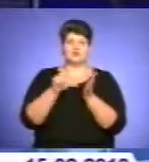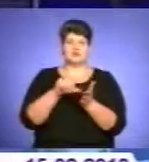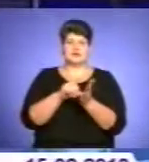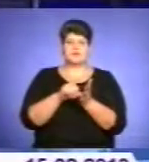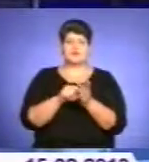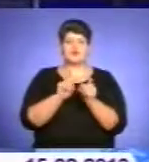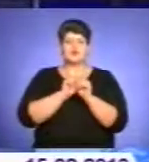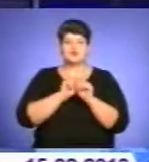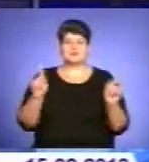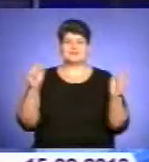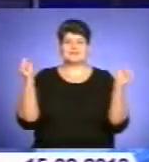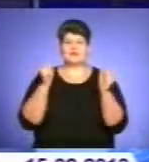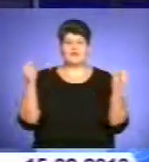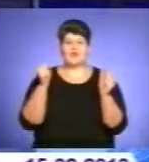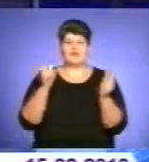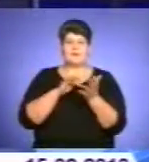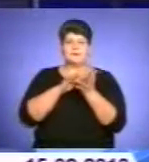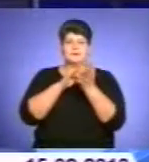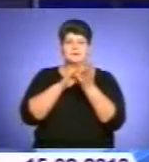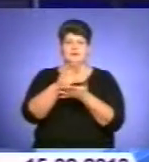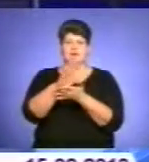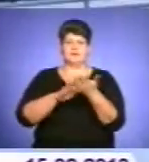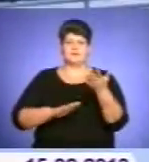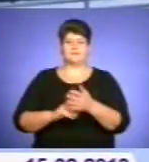особливості зимової мандрівки далі.